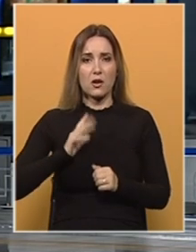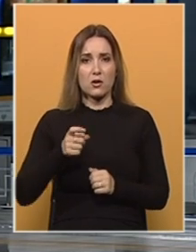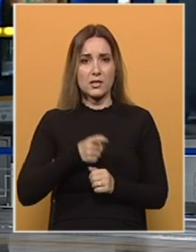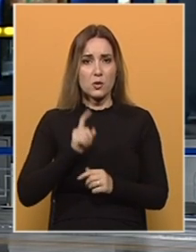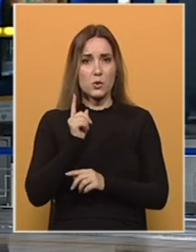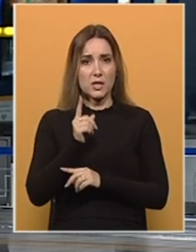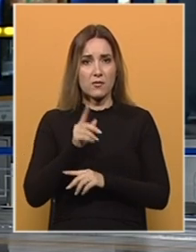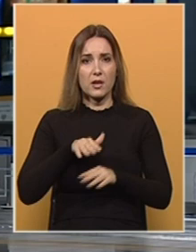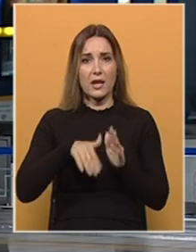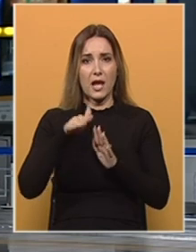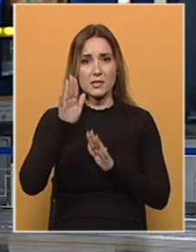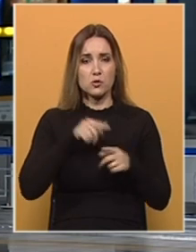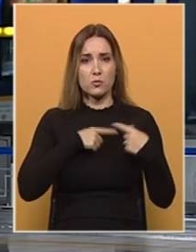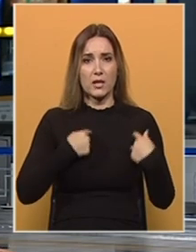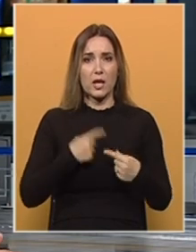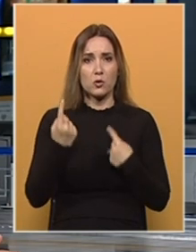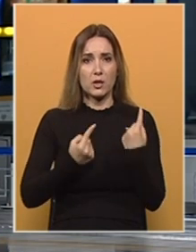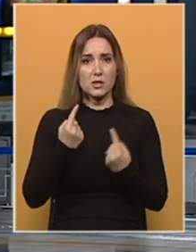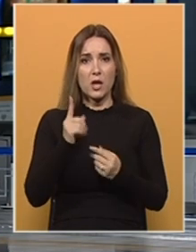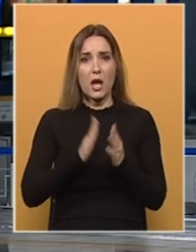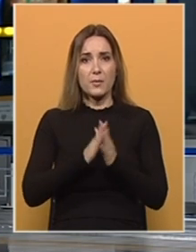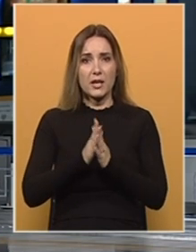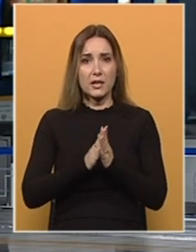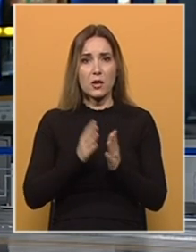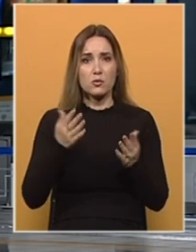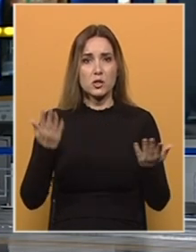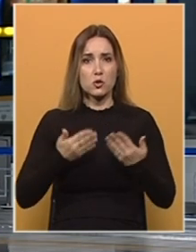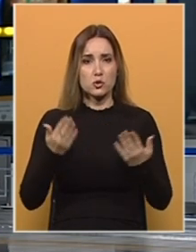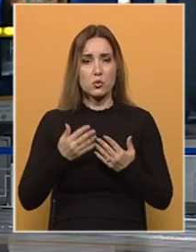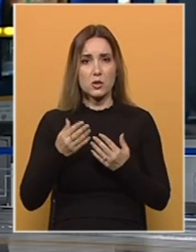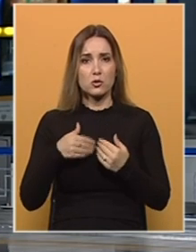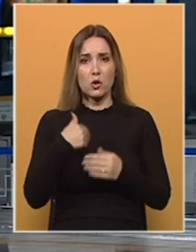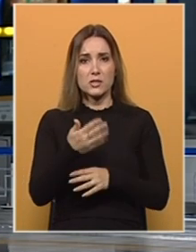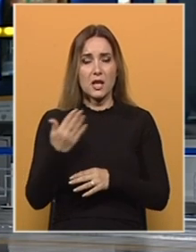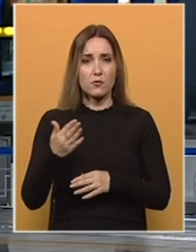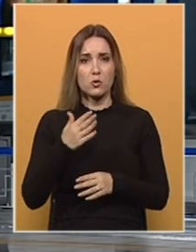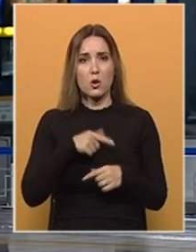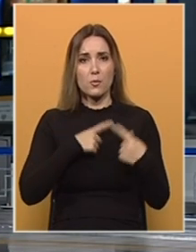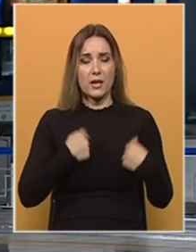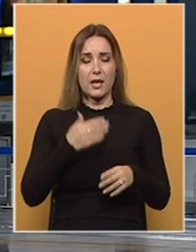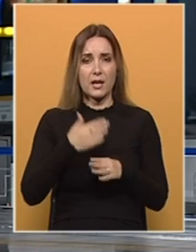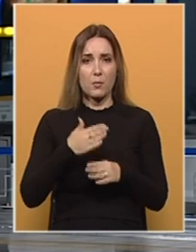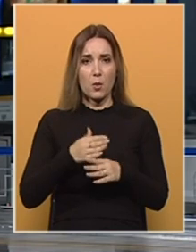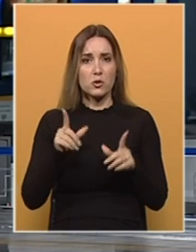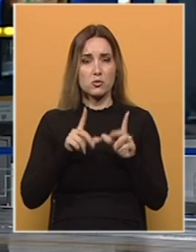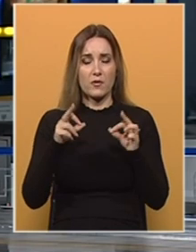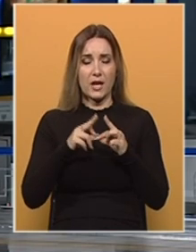upozoravaju na rastuću humanitarnu krizu te apeliraju na što žurniju dostavu humanitarne pomoći u Afganistan.